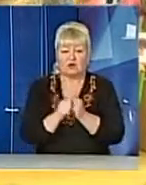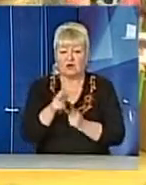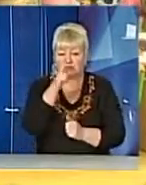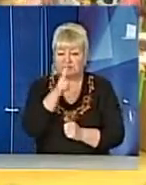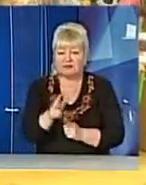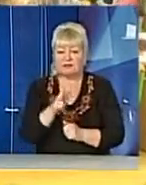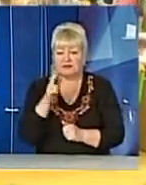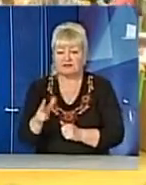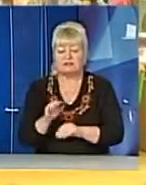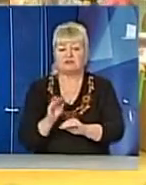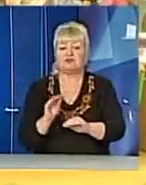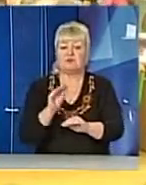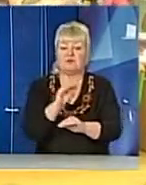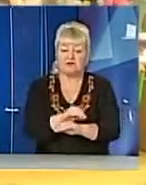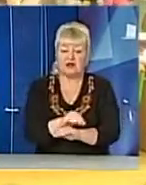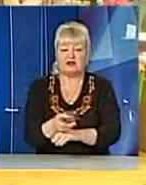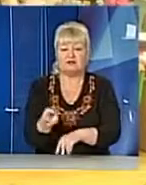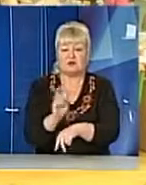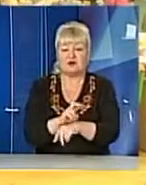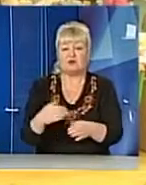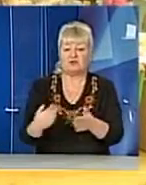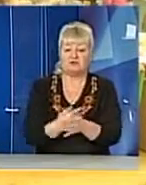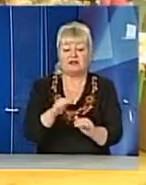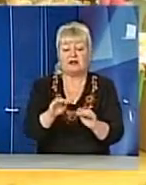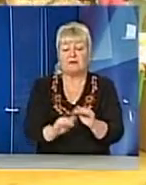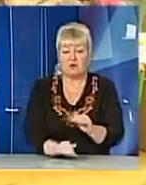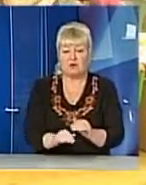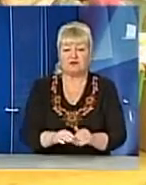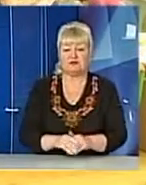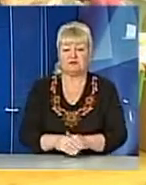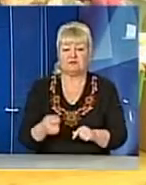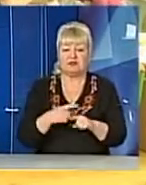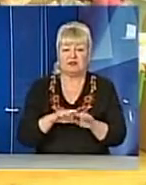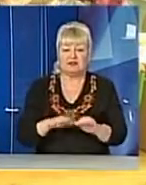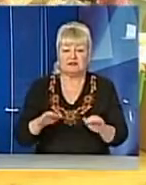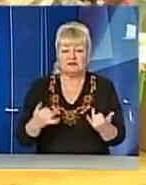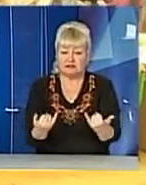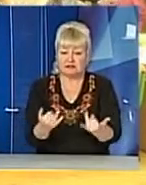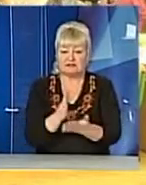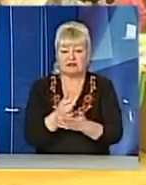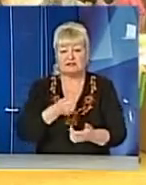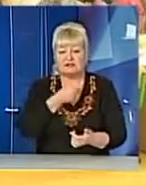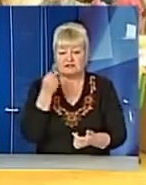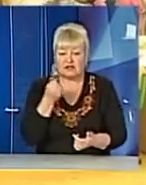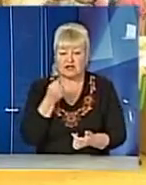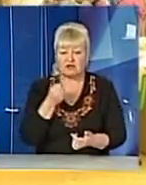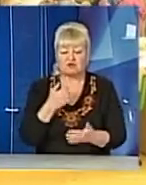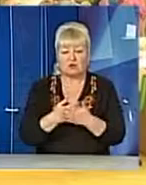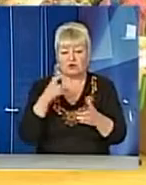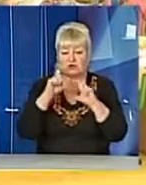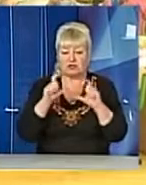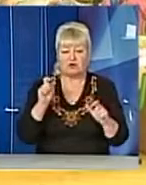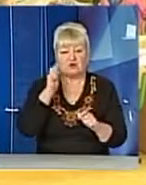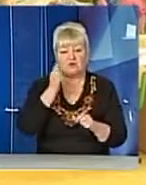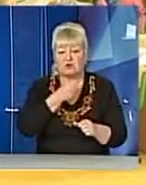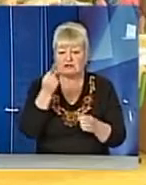додавляються, тобто приходять новенькі, молодші. На даний момент це переважно діти старшого віку дошкільного, тобто старша група.